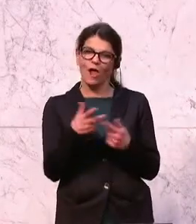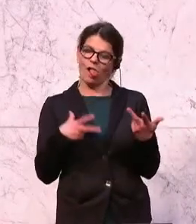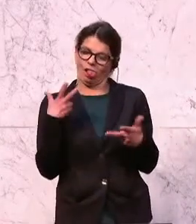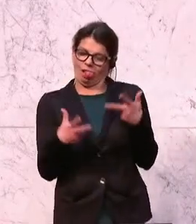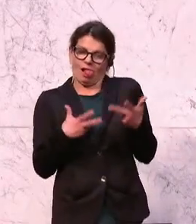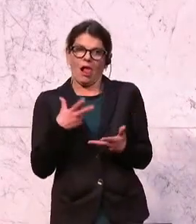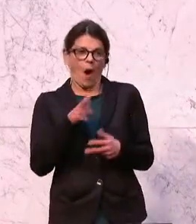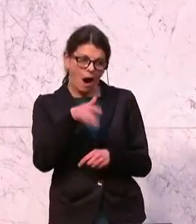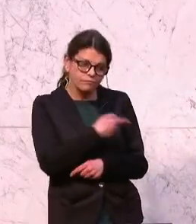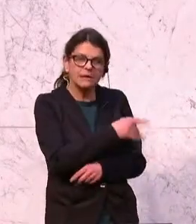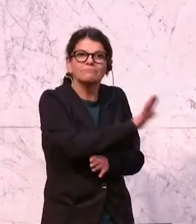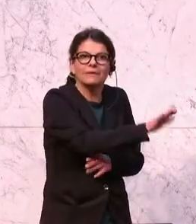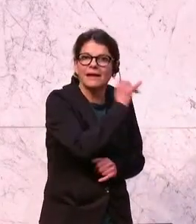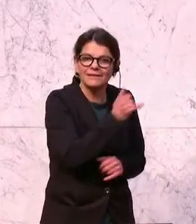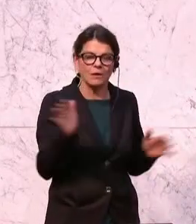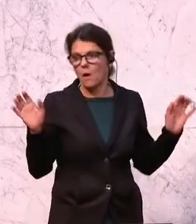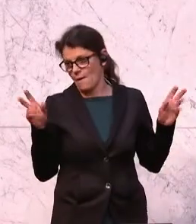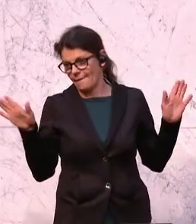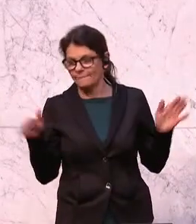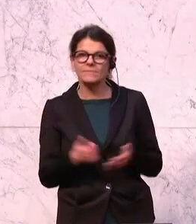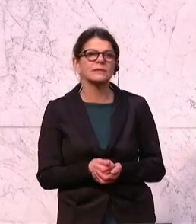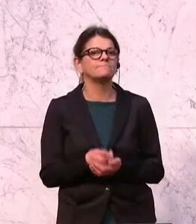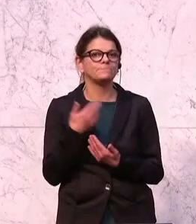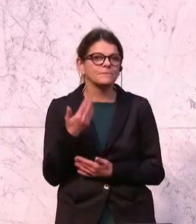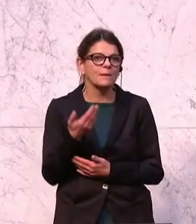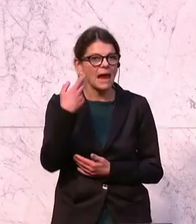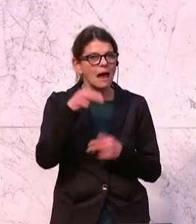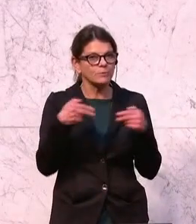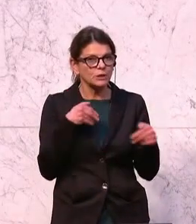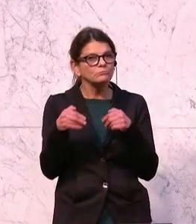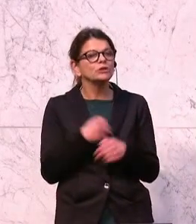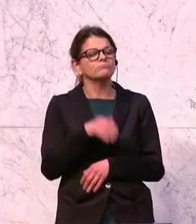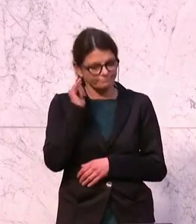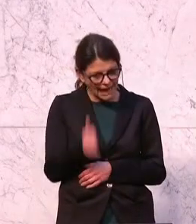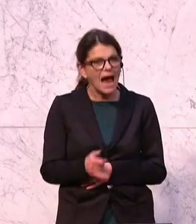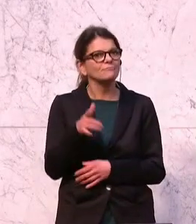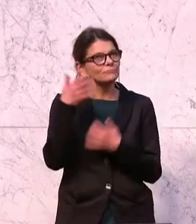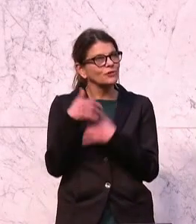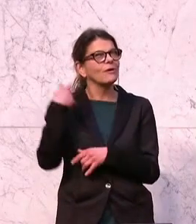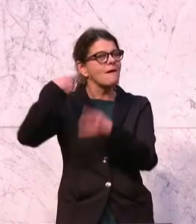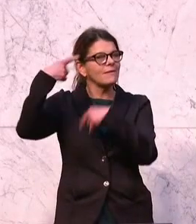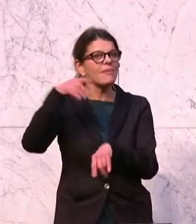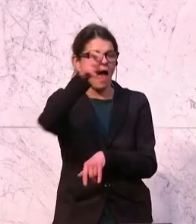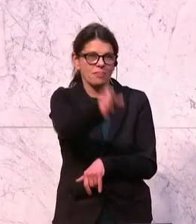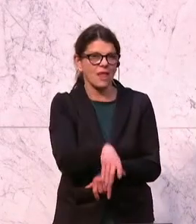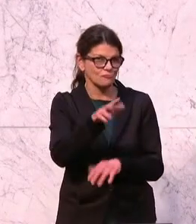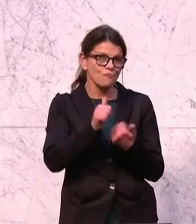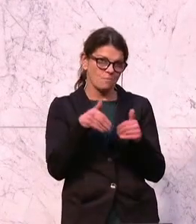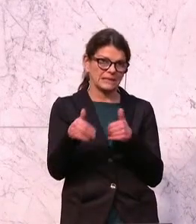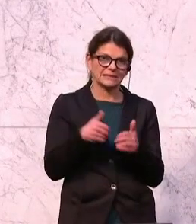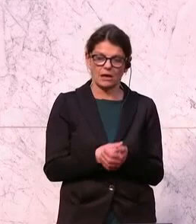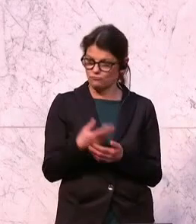kann man gerne machen. Aber Herr Bundesminister, ja, Sie werden in die Geschichte eingehen als Sportminister. Sie sind nämlich der